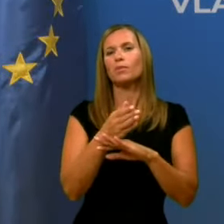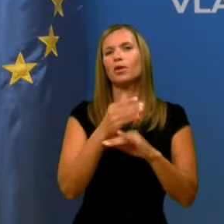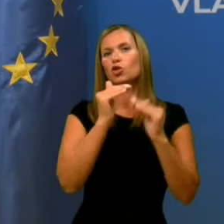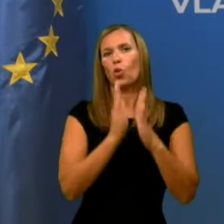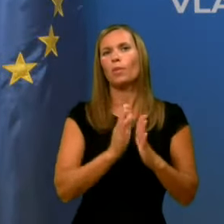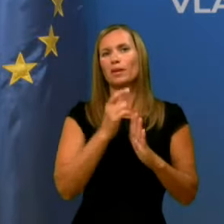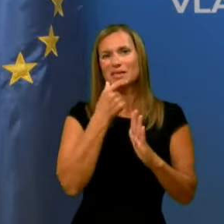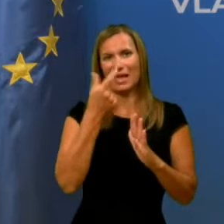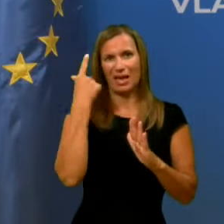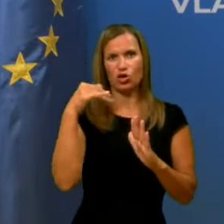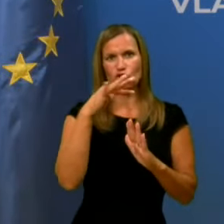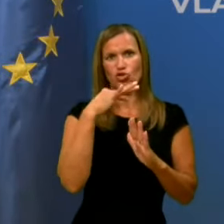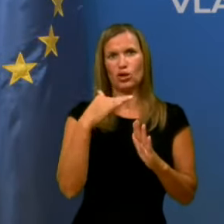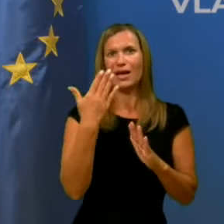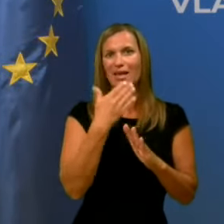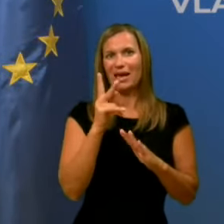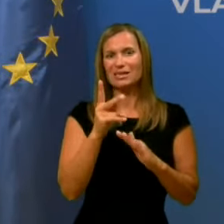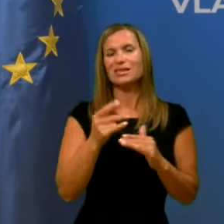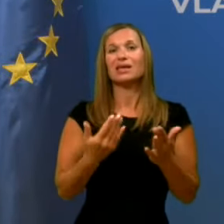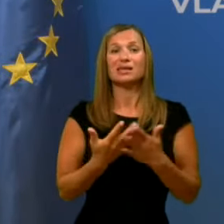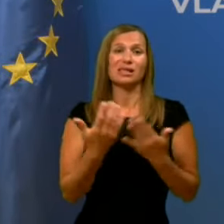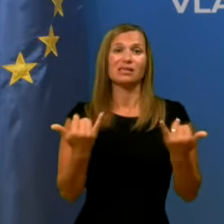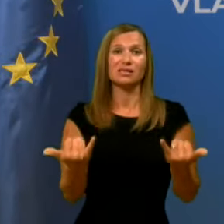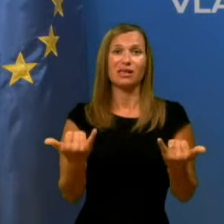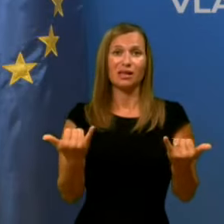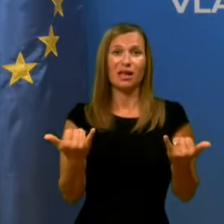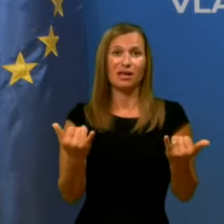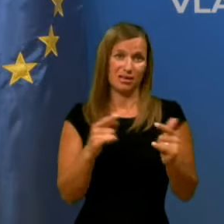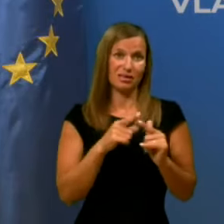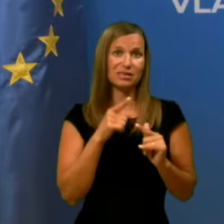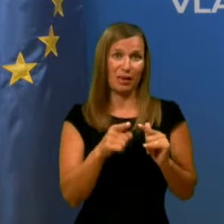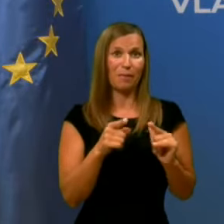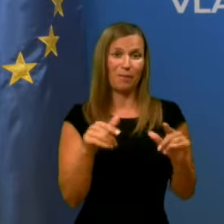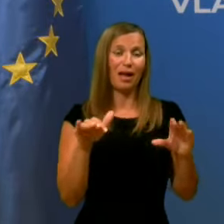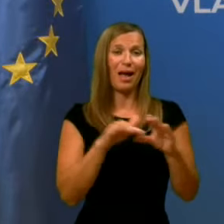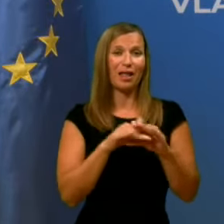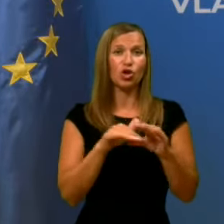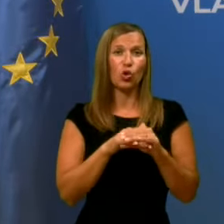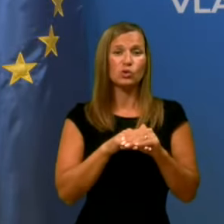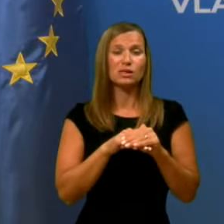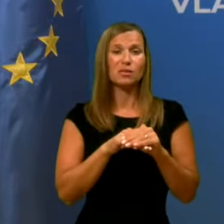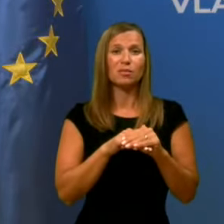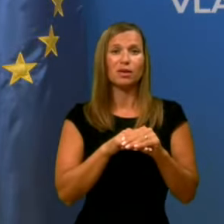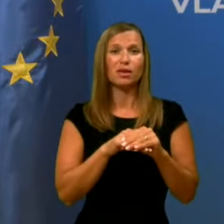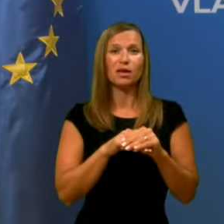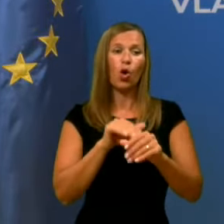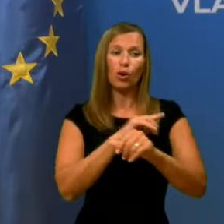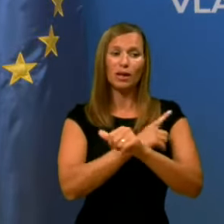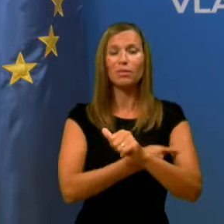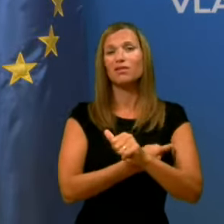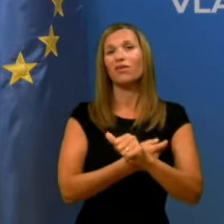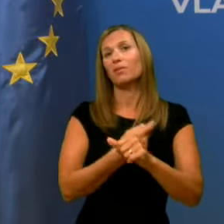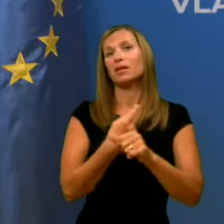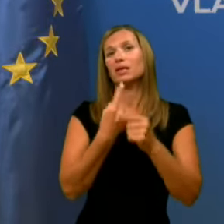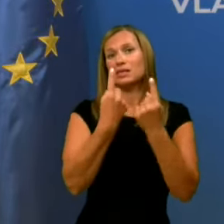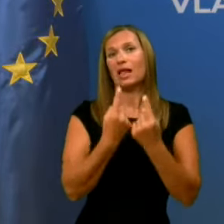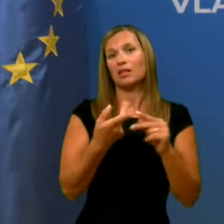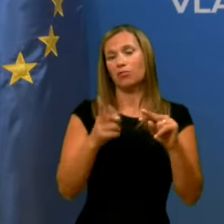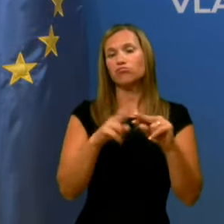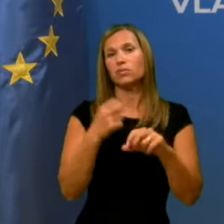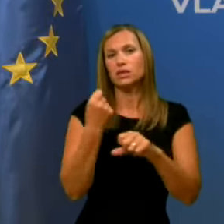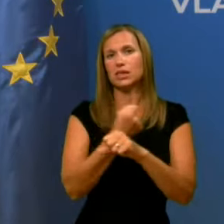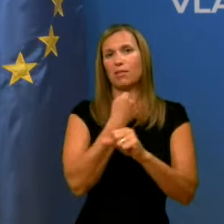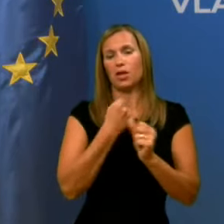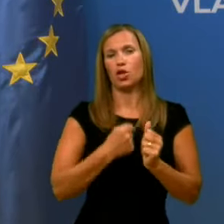Hrastnik, je za enkrat s temi kadrovskimi okrepitvami stanje stabilno, kot je